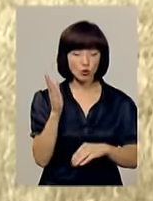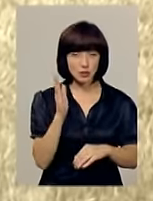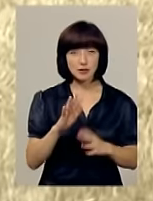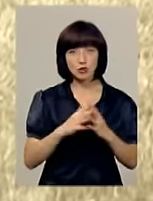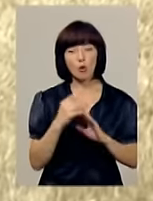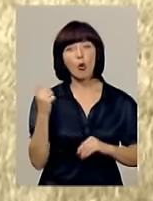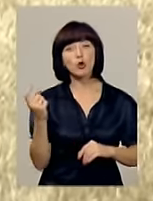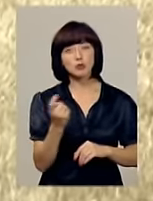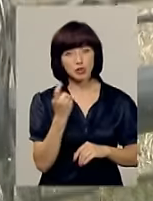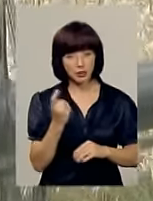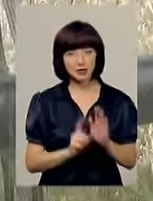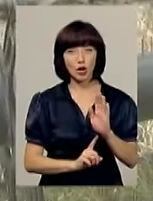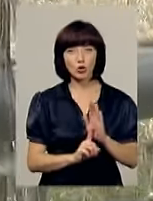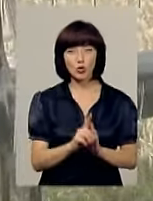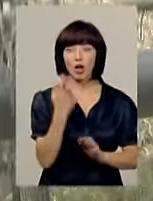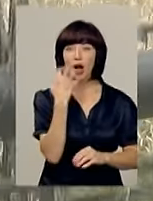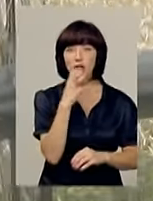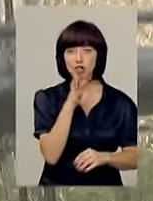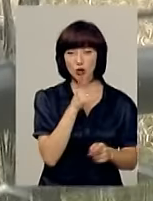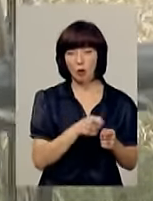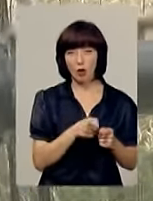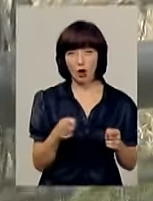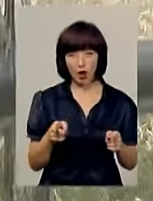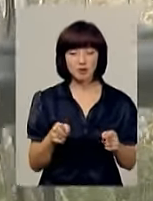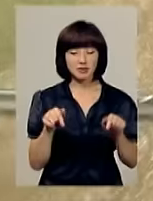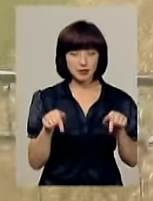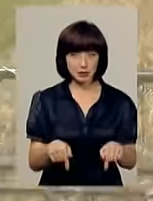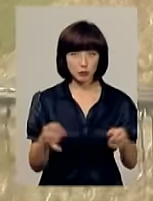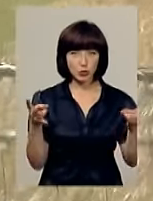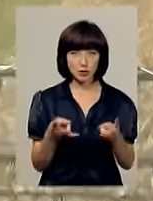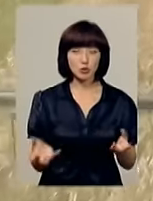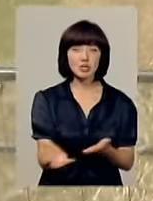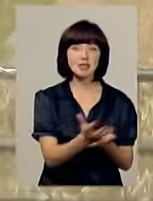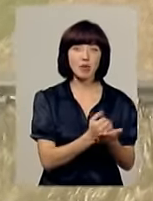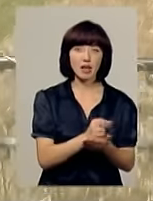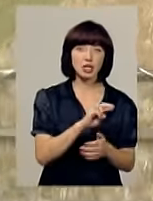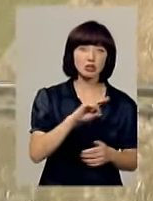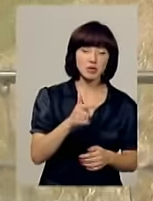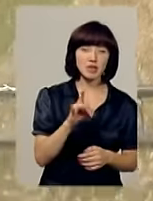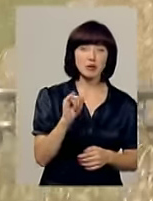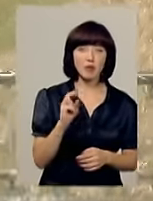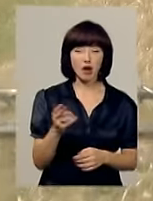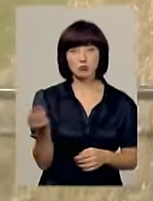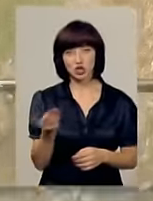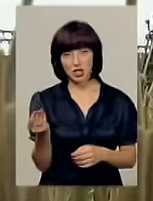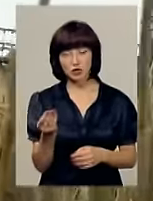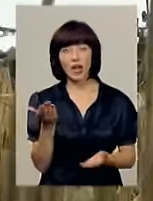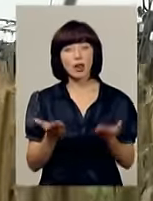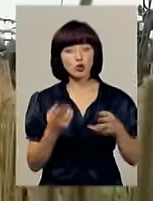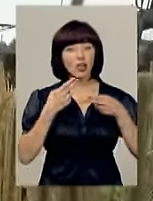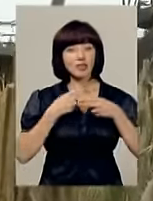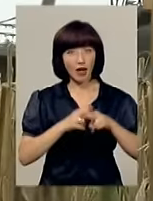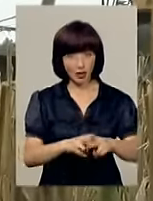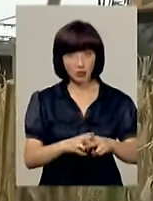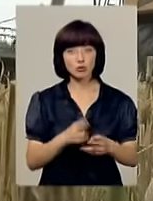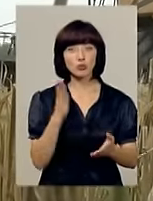господарстві, відповідно, стартує найгарячіша пора. Адже в цей строк потрібно буде зібрати і ячмінь, і ріпак, і пшеницю. Якщо технікою